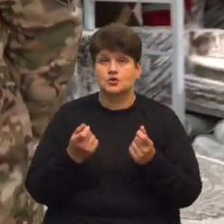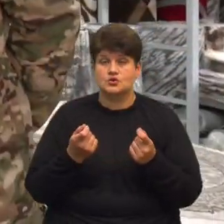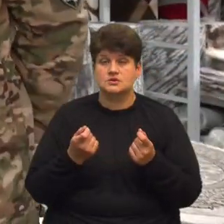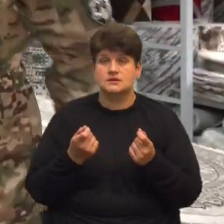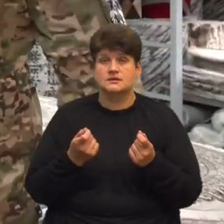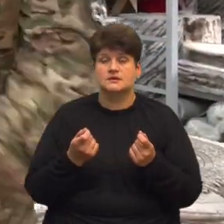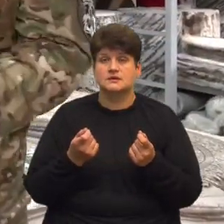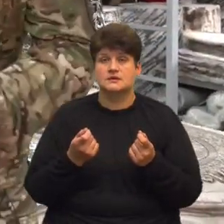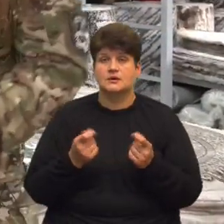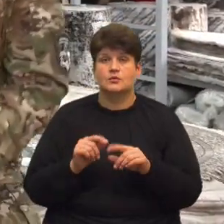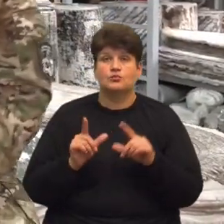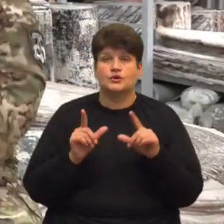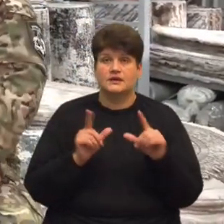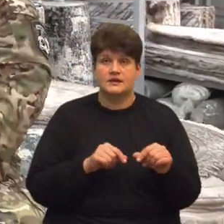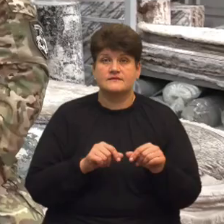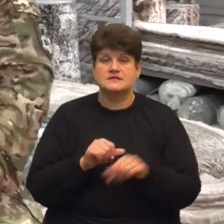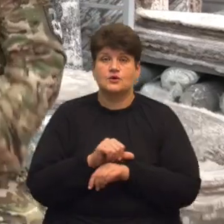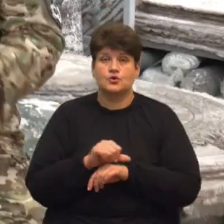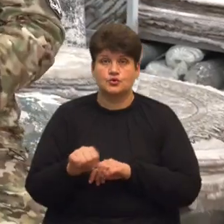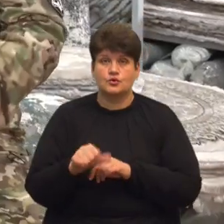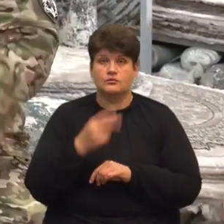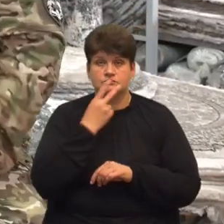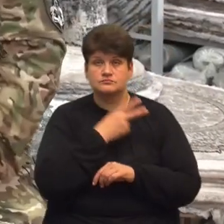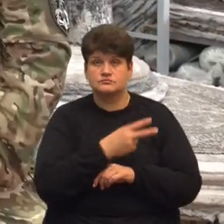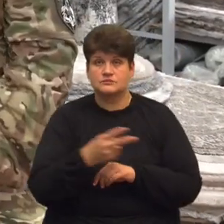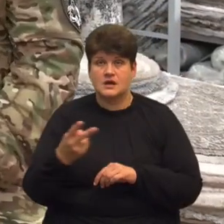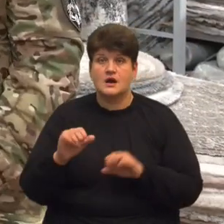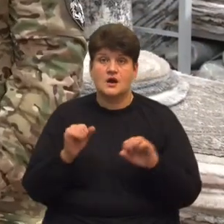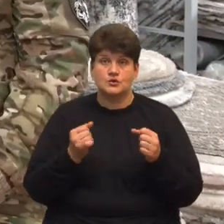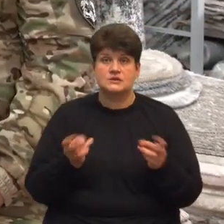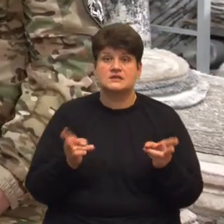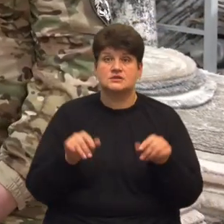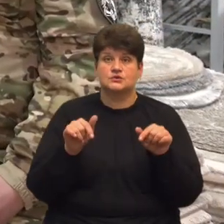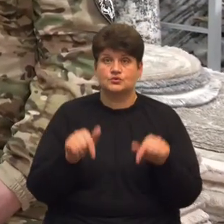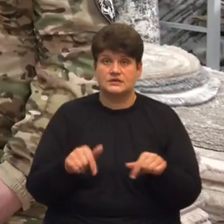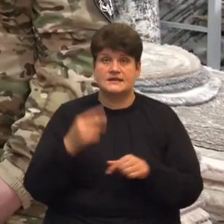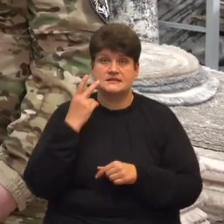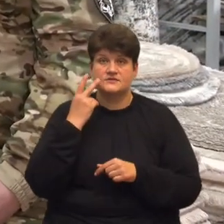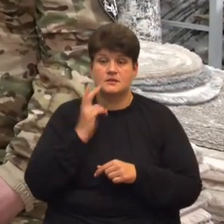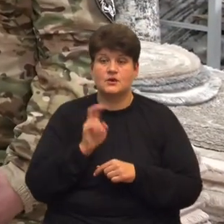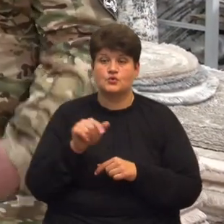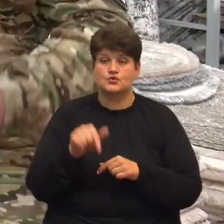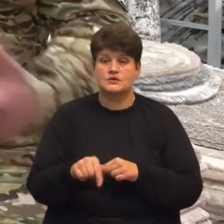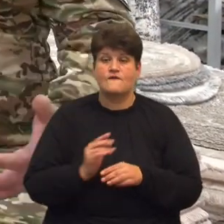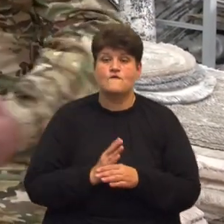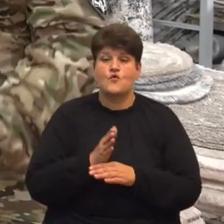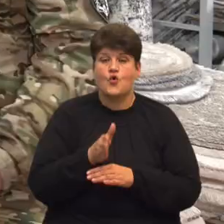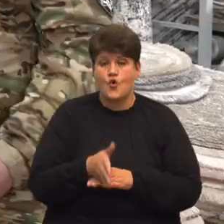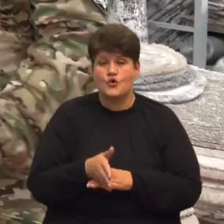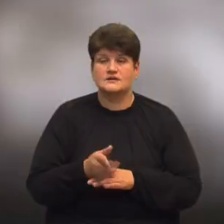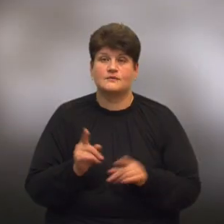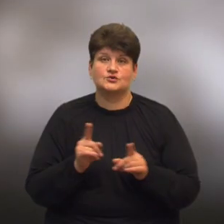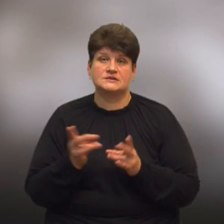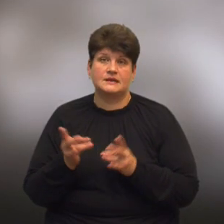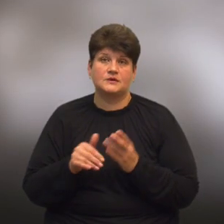поїхати за кордон, дещо побачити Але друзі тут на місці лишились, тому я завжди сюди приходжу в гості, або навіть дещо, якщо треба,